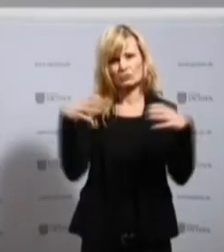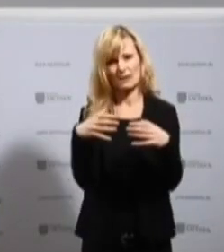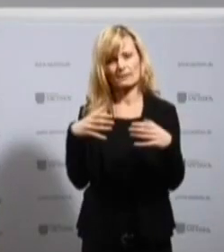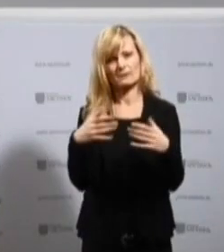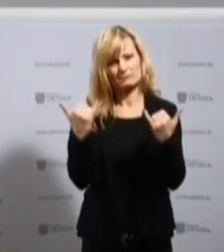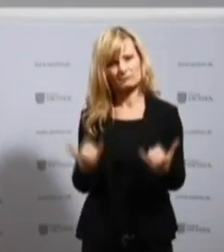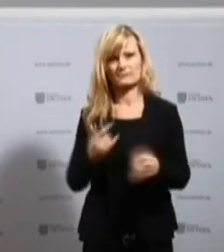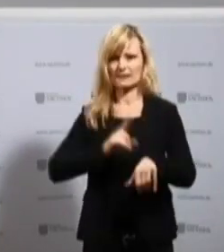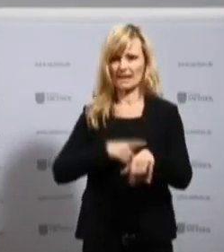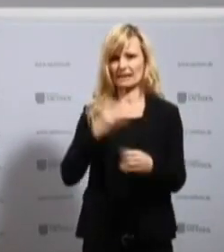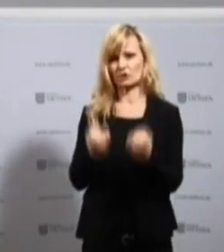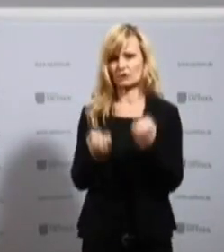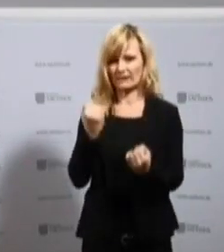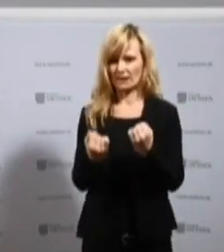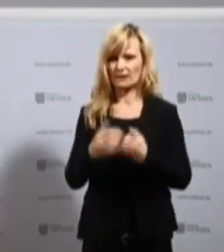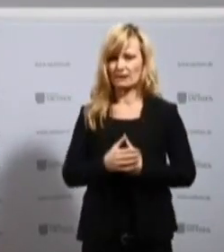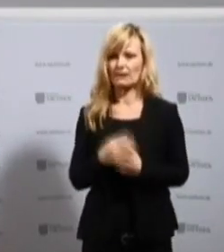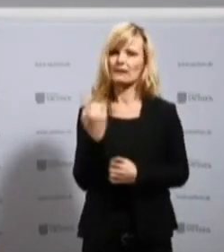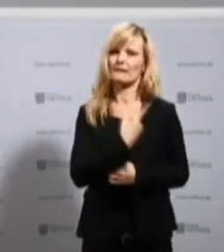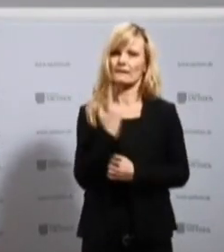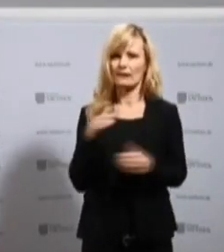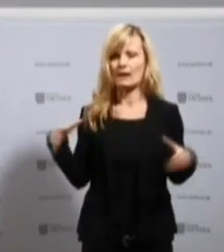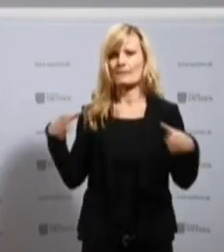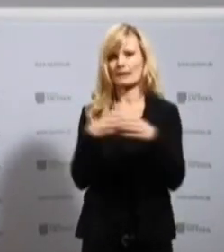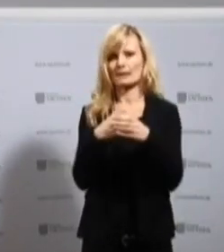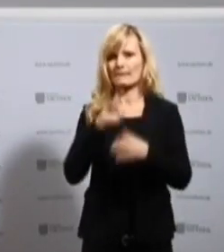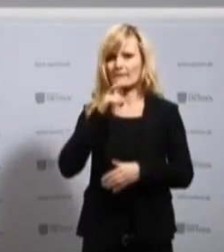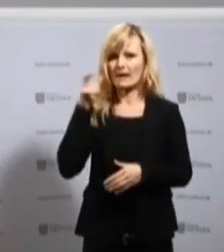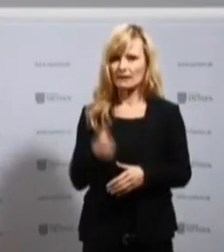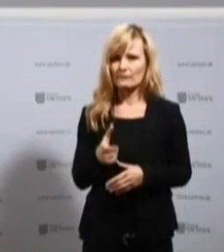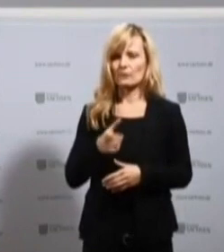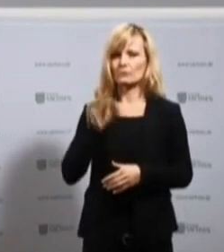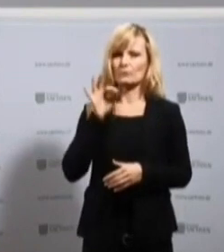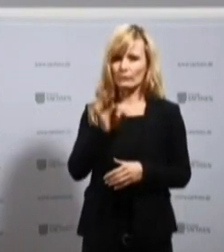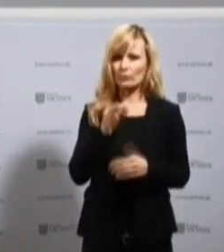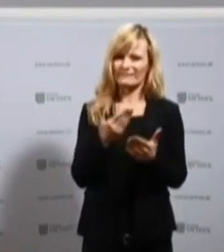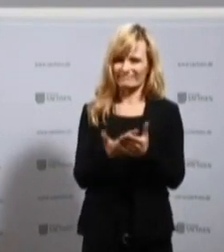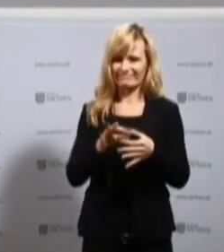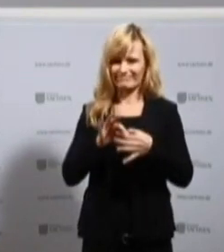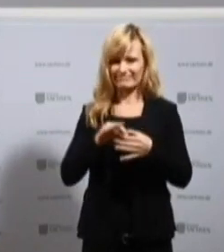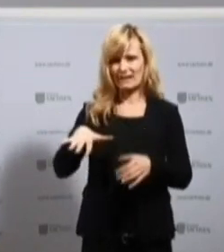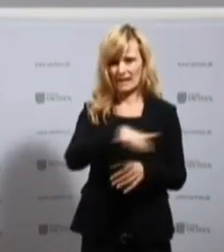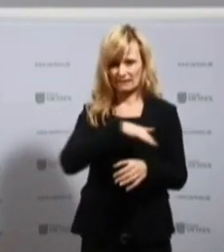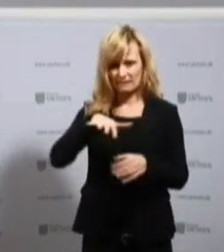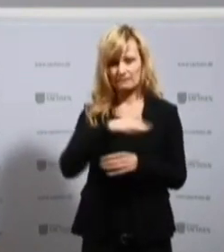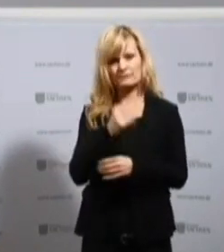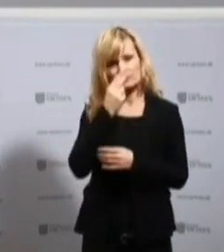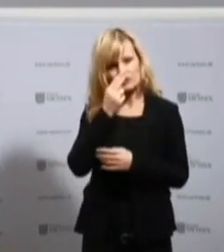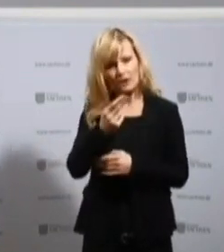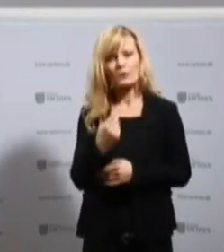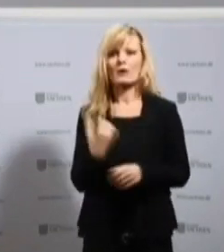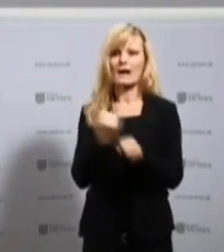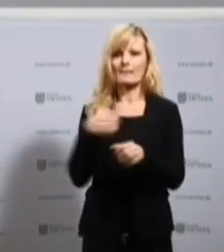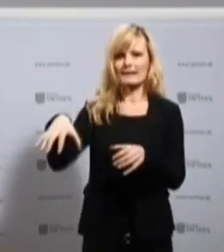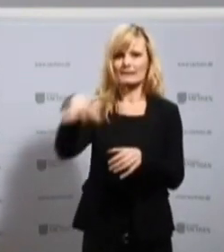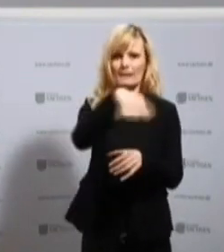Wir haben eine gemeinsame Verantwortung für dieses Land, dafür, dass Arbeitsplätze gesichert werden, dass Existenzen,